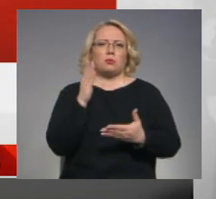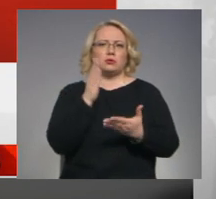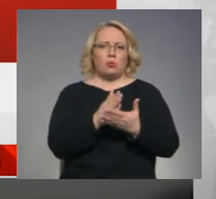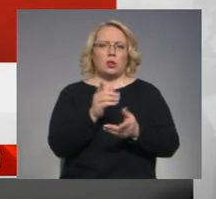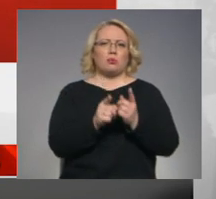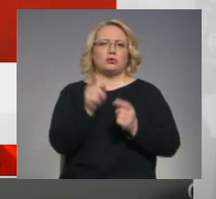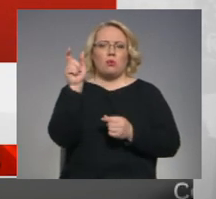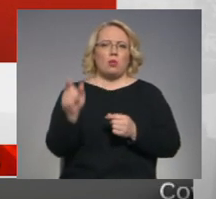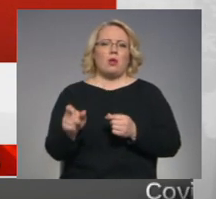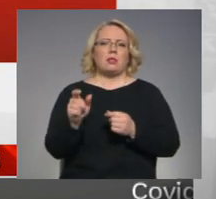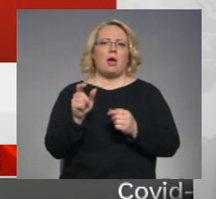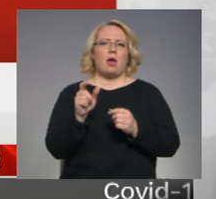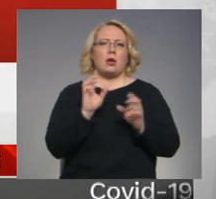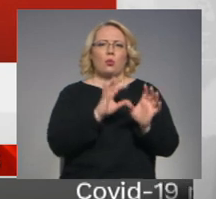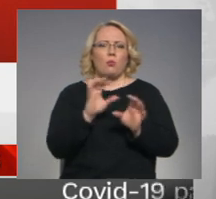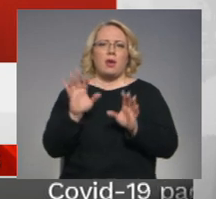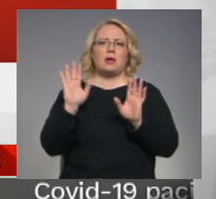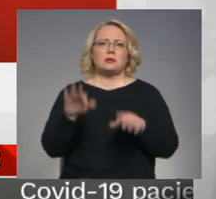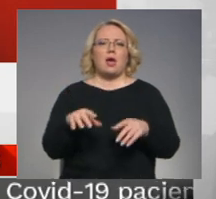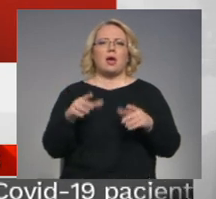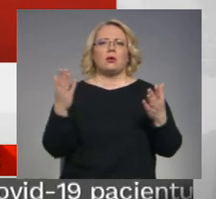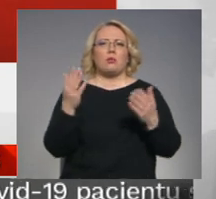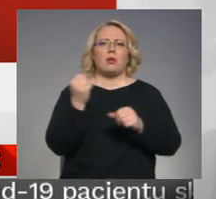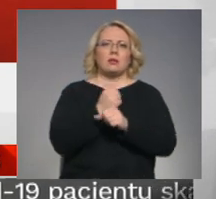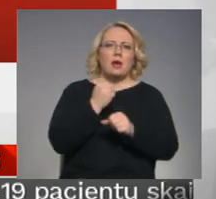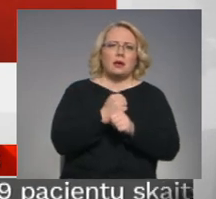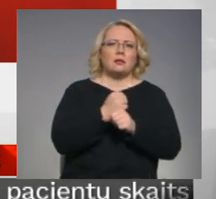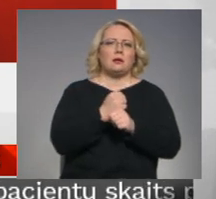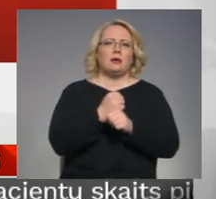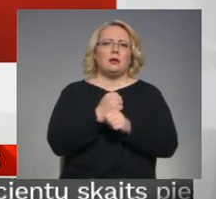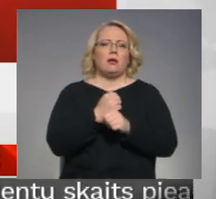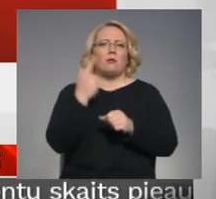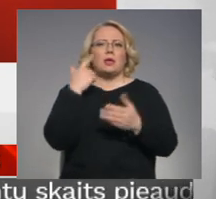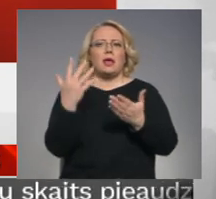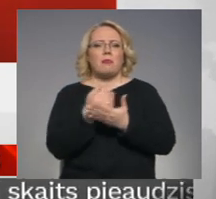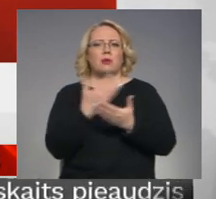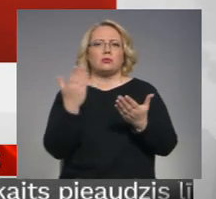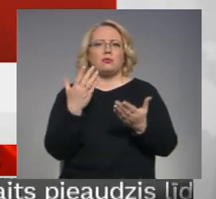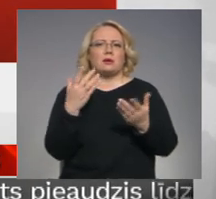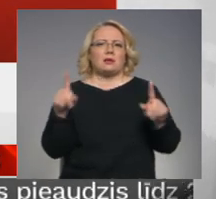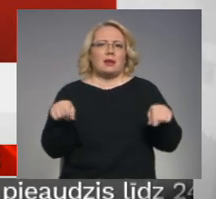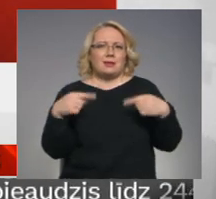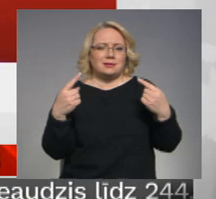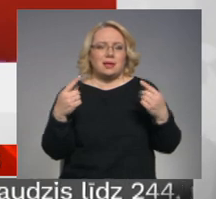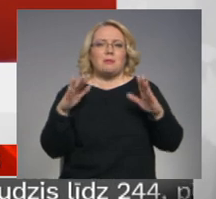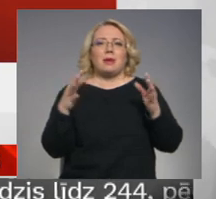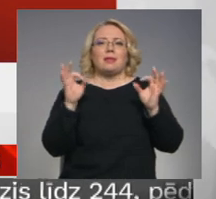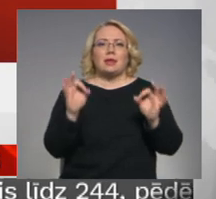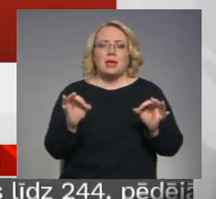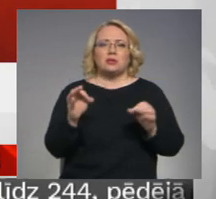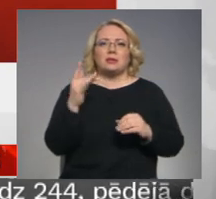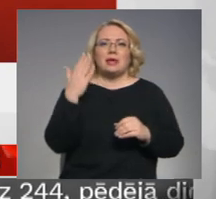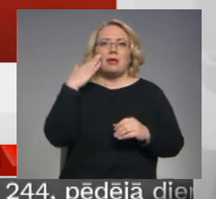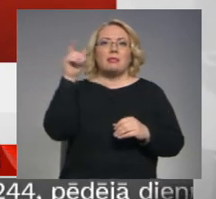skolotāja rūpējās, lai ir ko darboties un ir iemaņas ko attīstīt, bet tieši cik